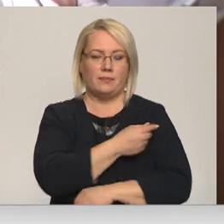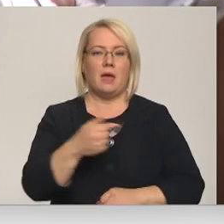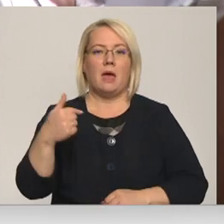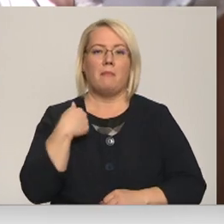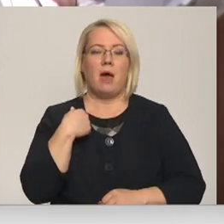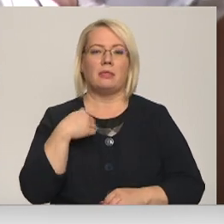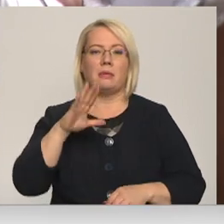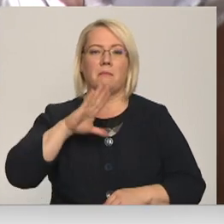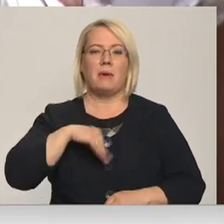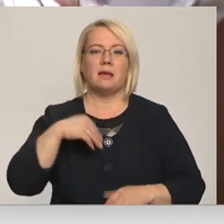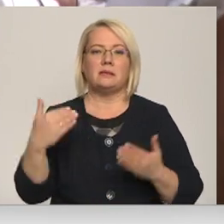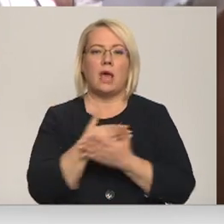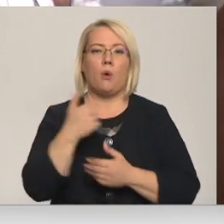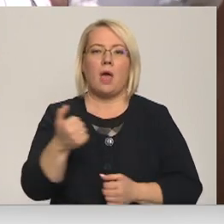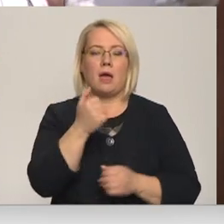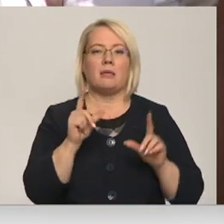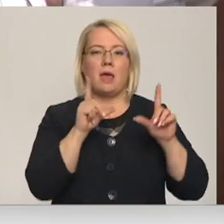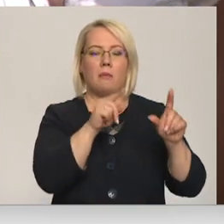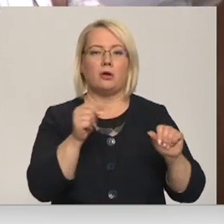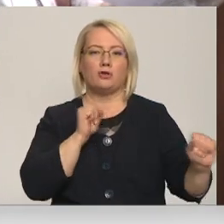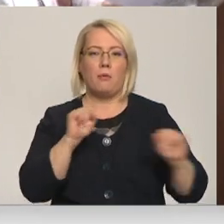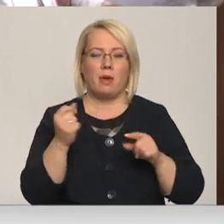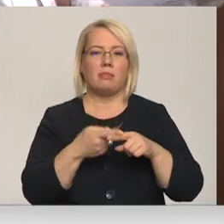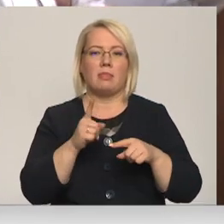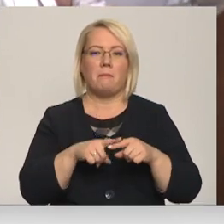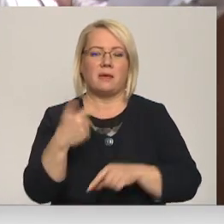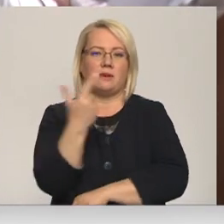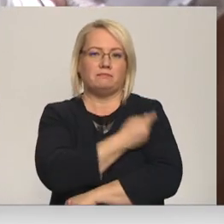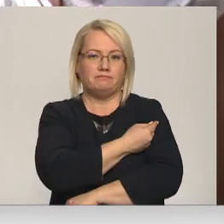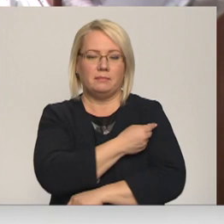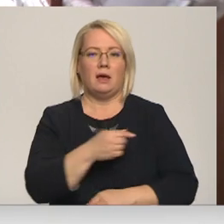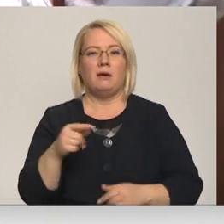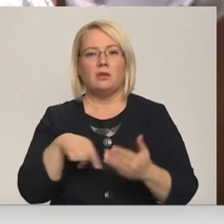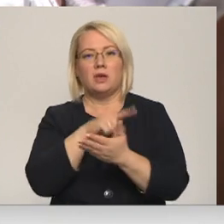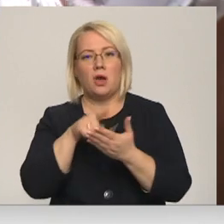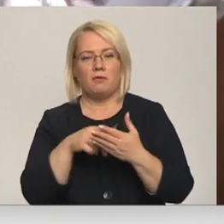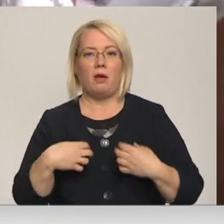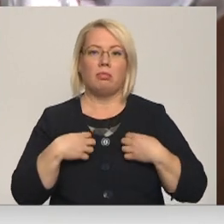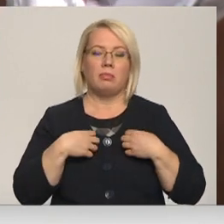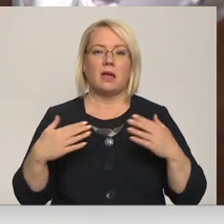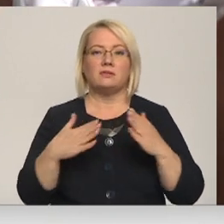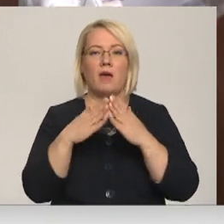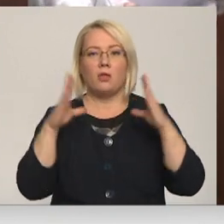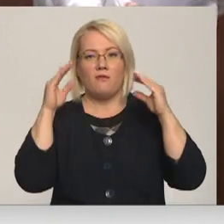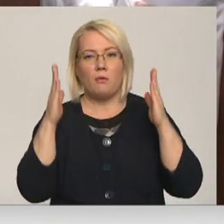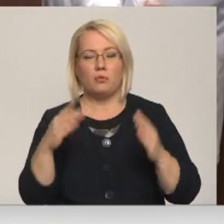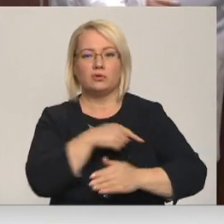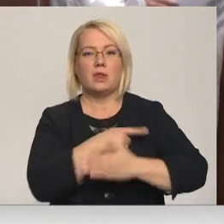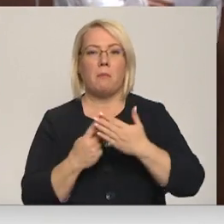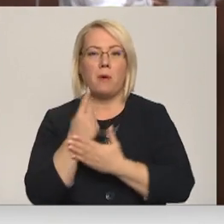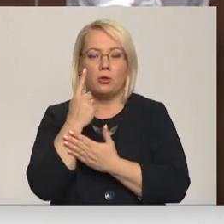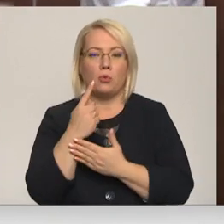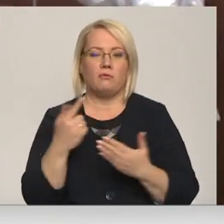pēc jaunā gada, tāpēc jātais. Nebiet, ka svētku vakarā varbūt būs kāda temperatūra vai kas? Nu, ko lai dara.